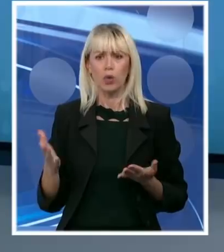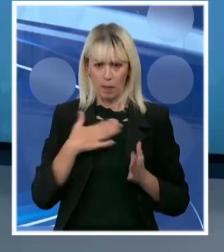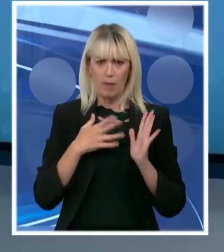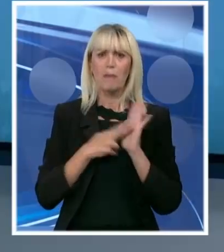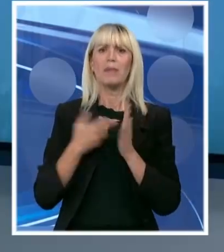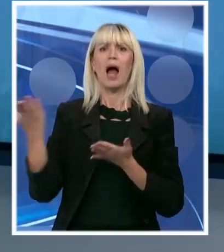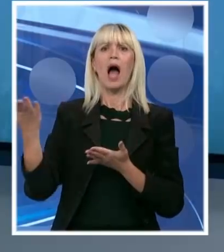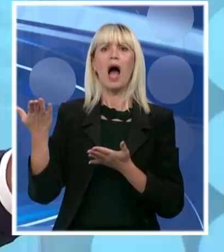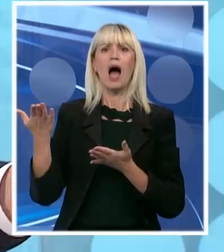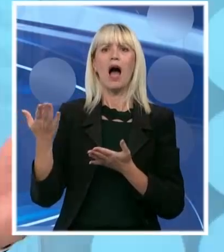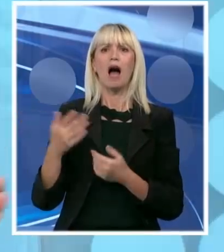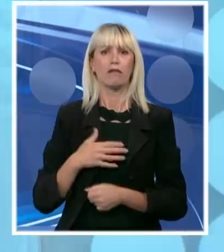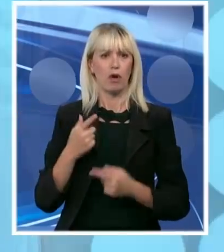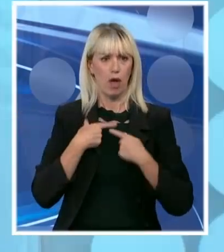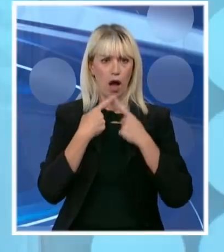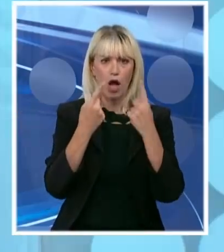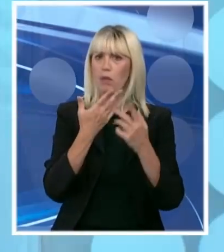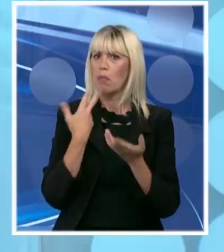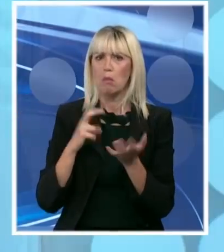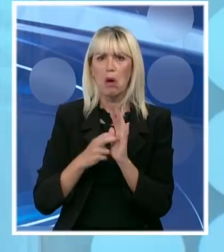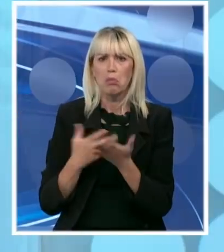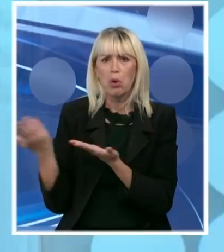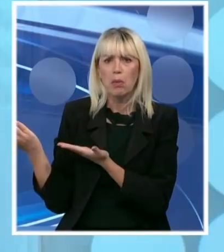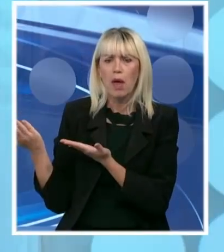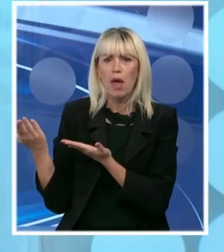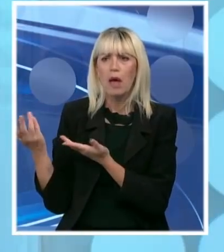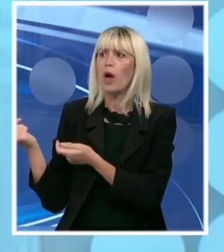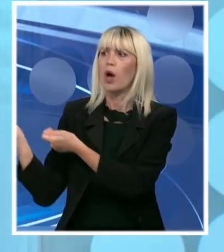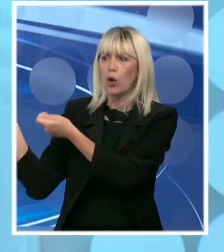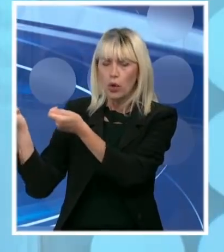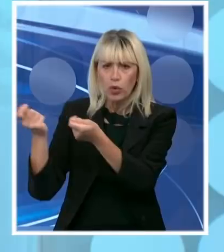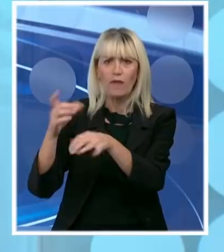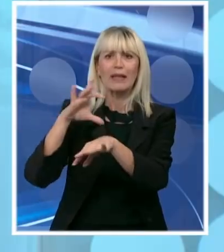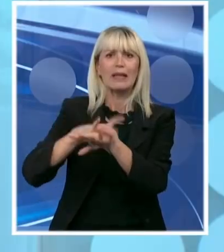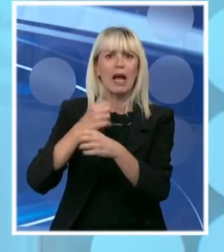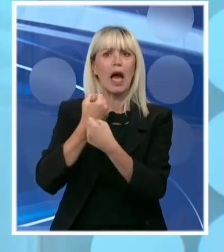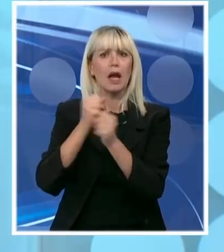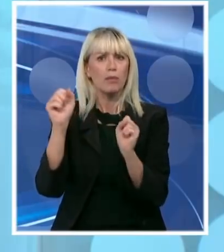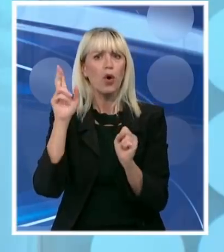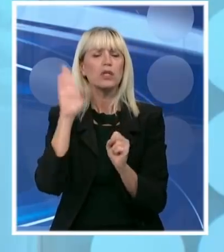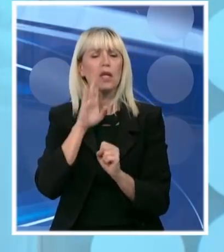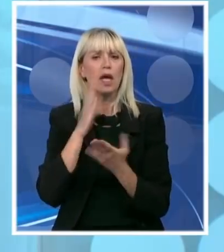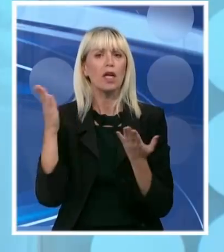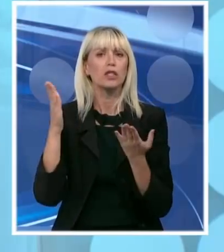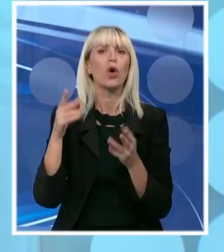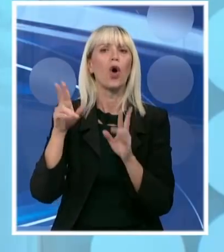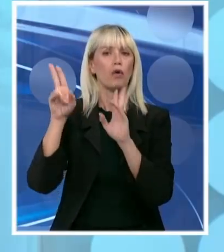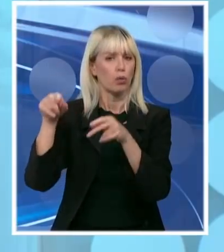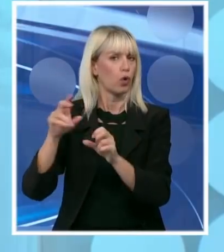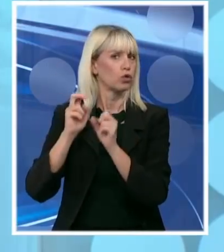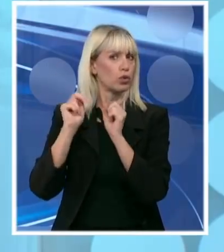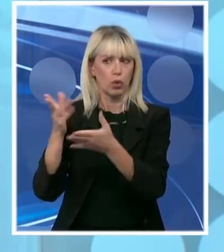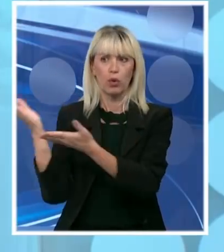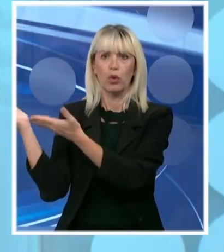pravo. Kao što ja njima kažem nema problema dovedite lekari iz Bosne i Hercegovine. Ti ljudi bili korektni rekli imaju sve uslove za rad imaju